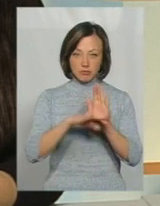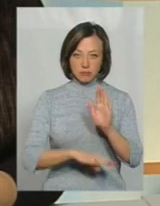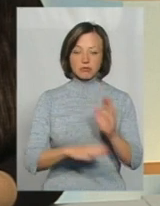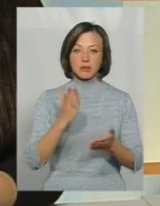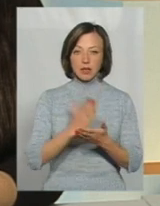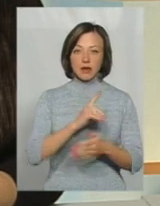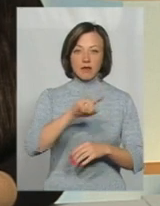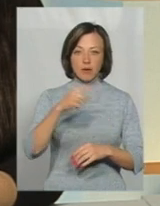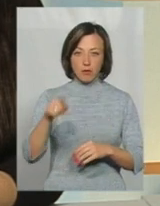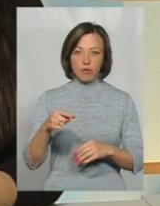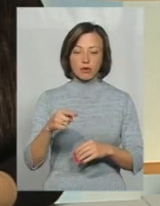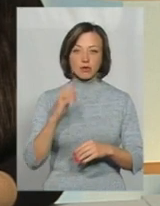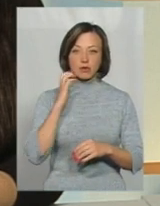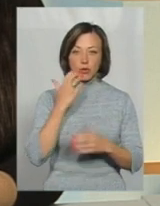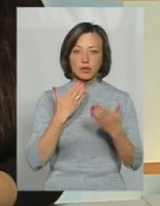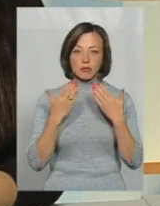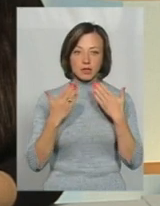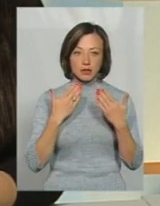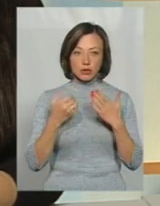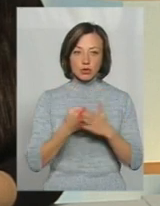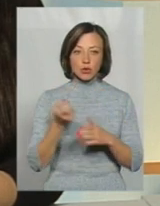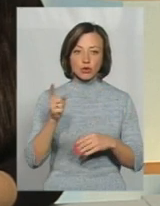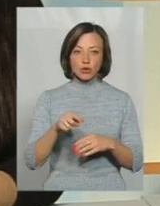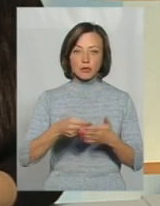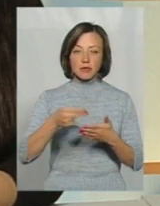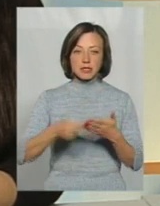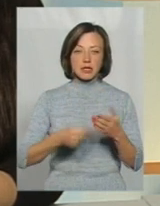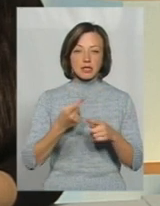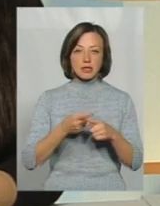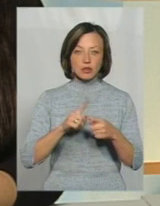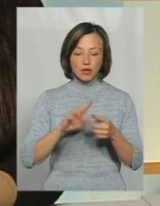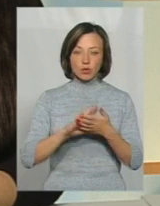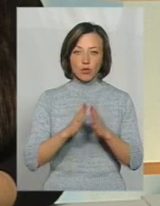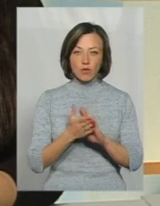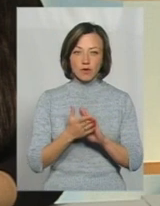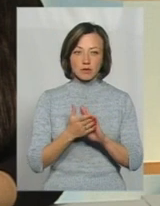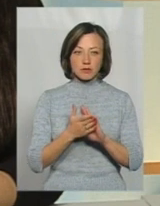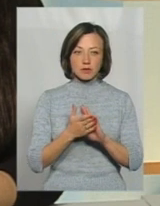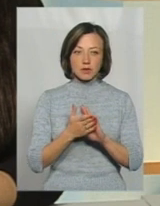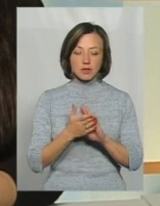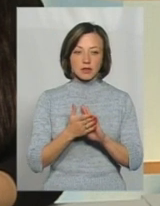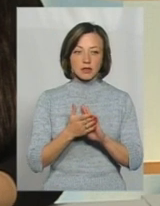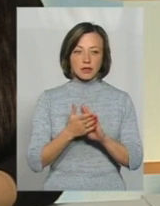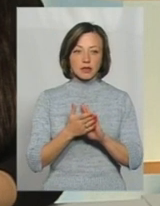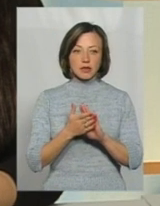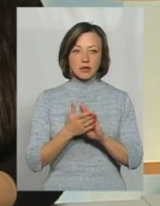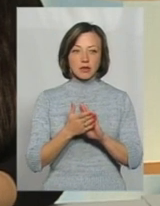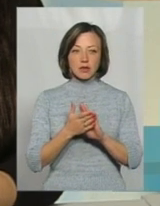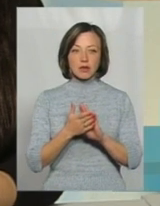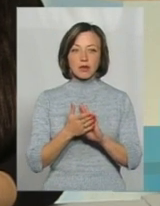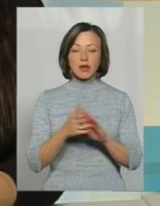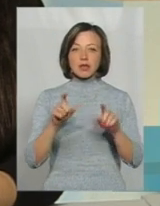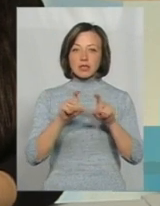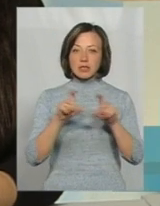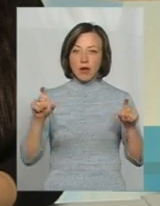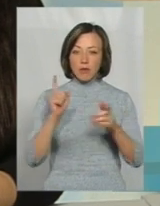серйозний підхід до того, щоб підписати. Це і наявність автономного закладу,